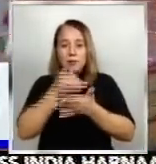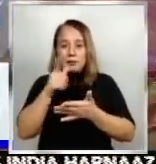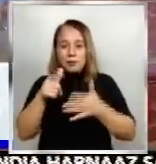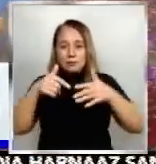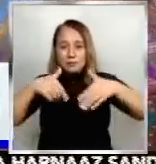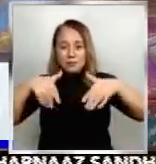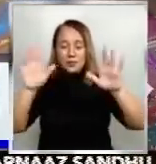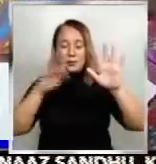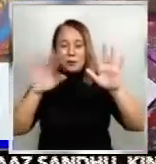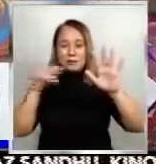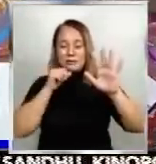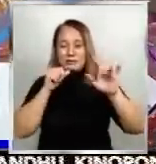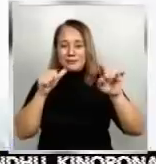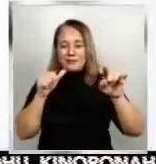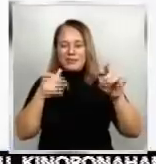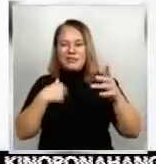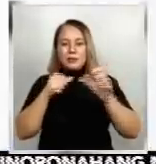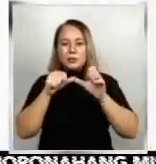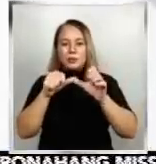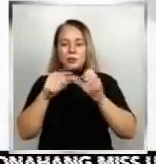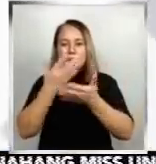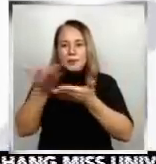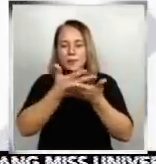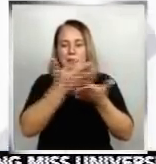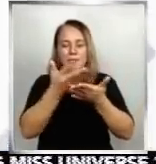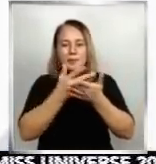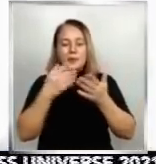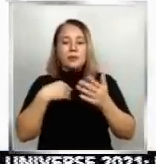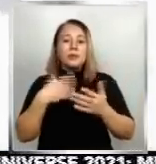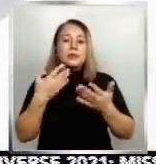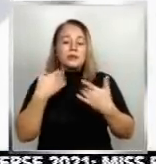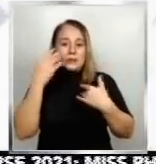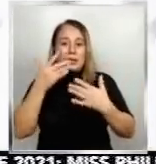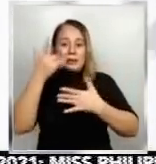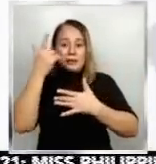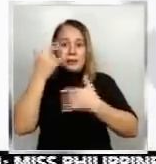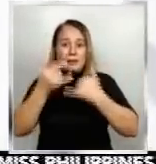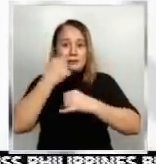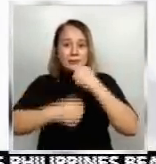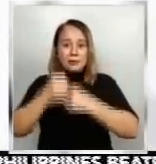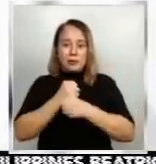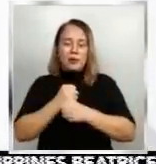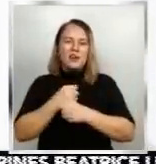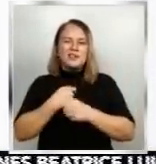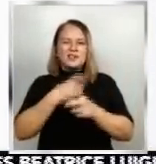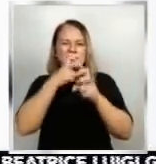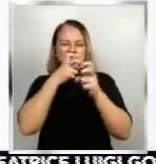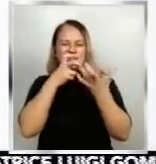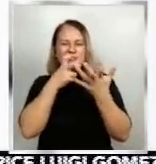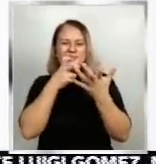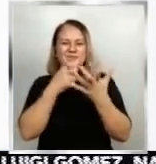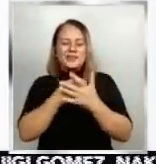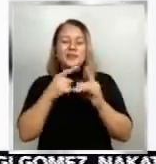rinagpapaawat sa pagbili ng mga paputok. Dahil po sa last year, medyo naikpitan po tayo ng sodo. Talagang